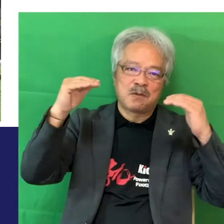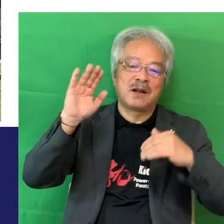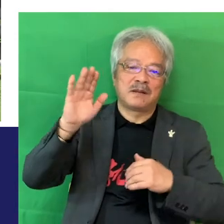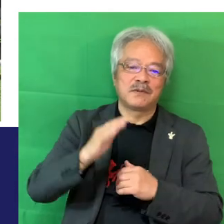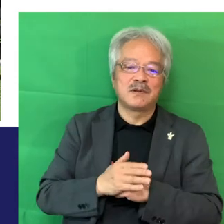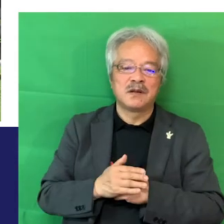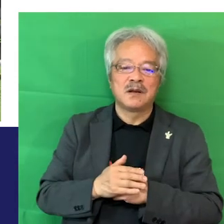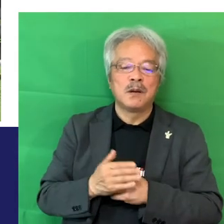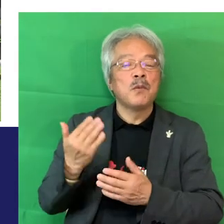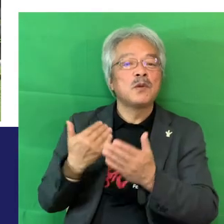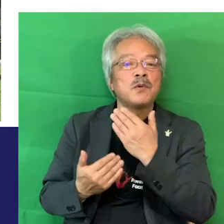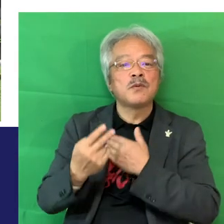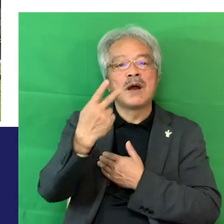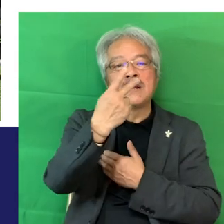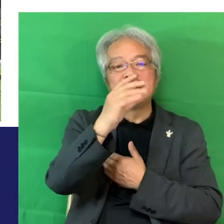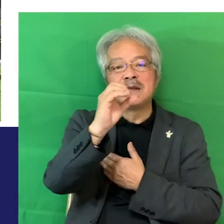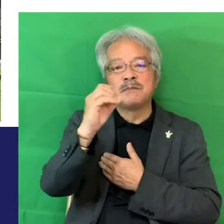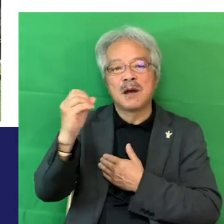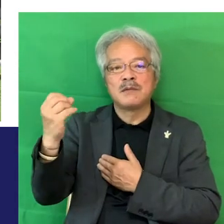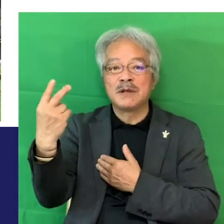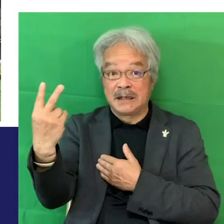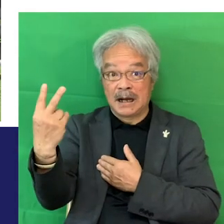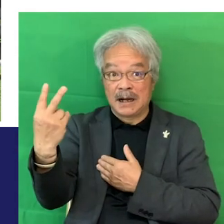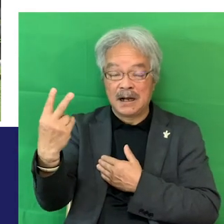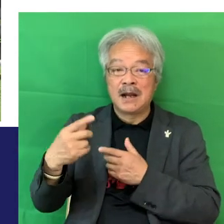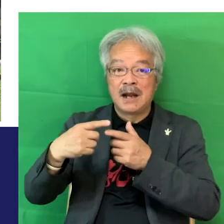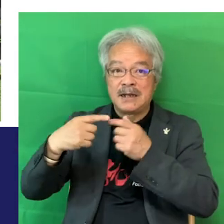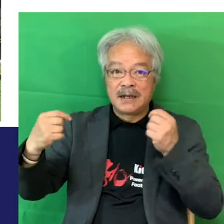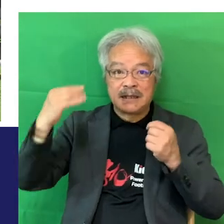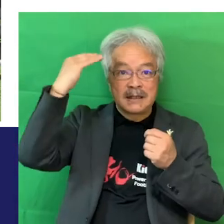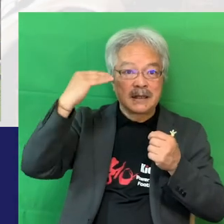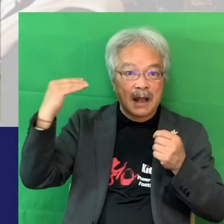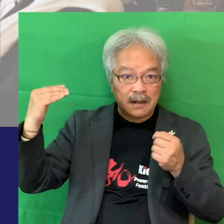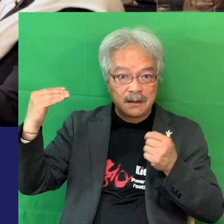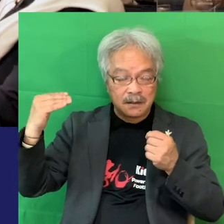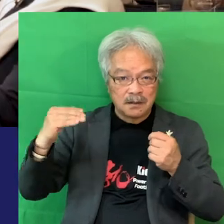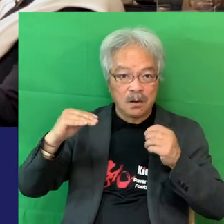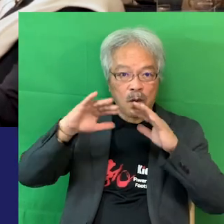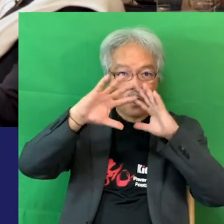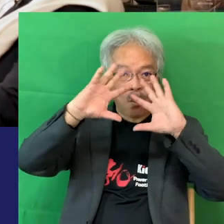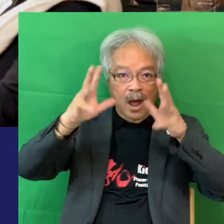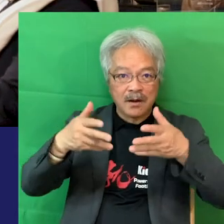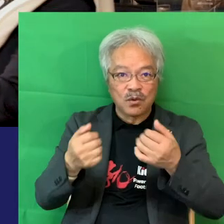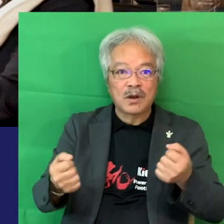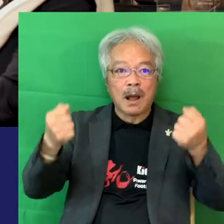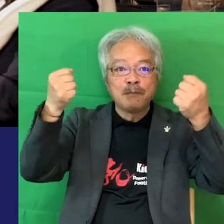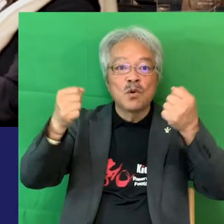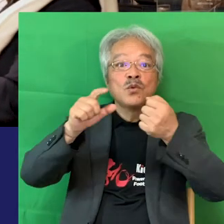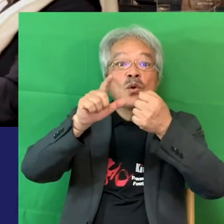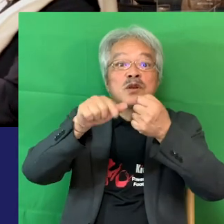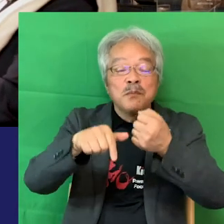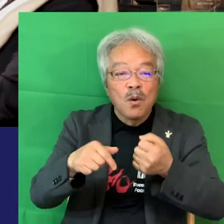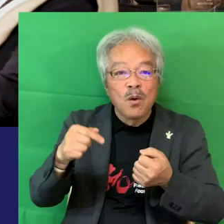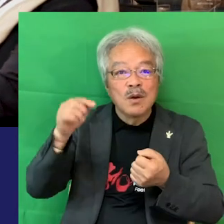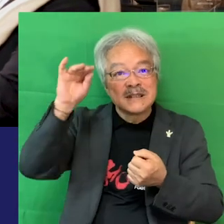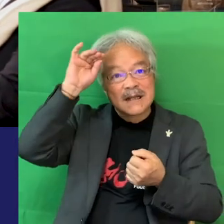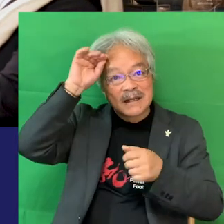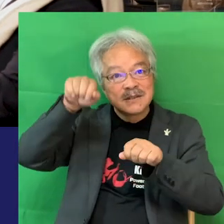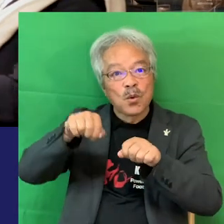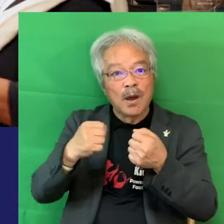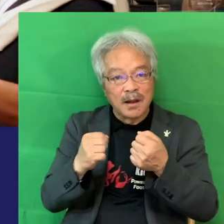もともと2002年の日韓共済ワールドカップの時も日本で開催したんですよワールドカップをみんな知られてないかもしれないけど